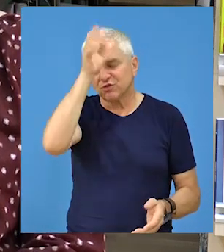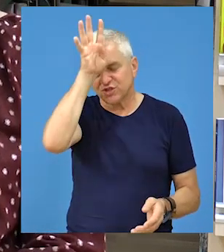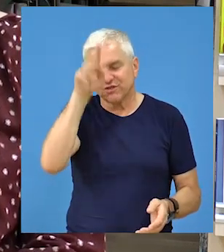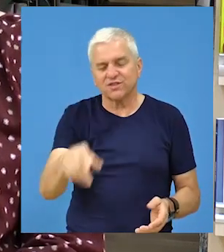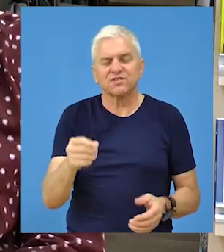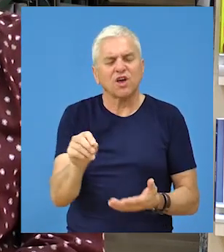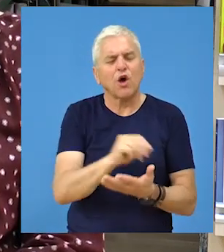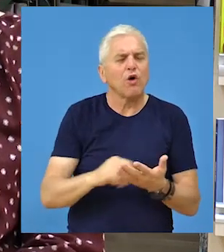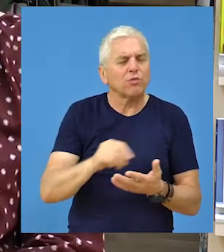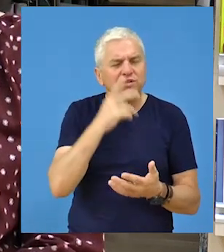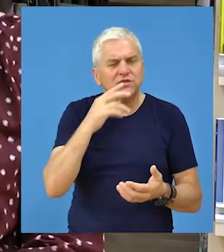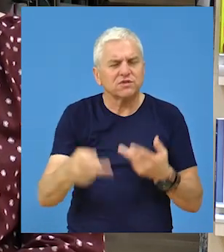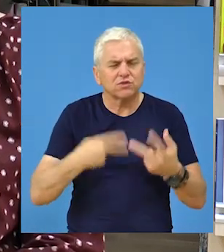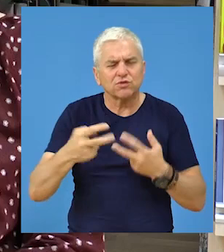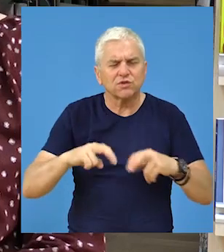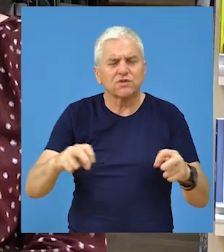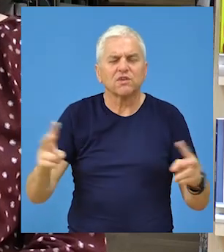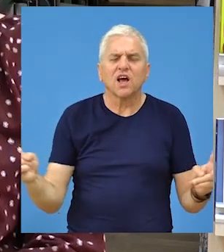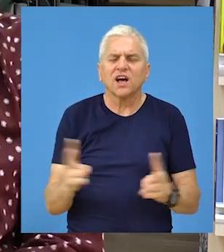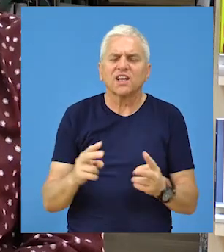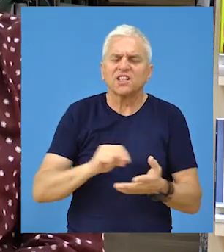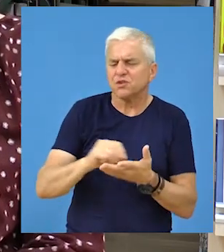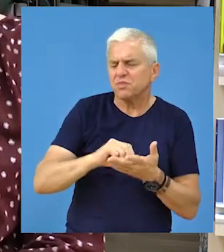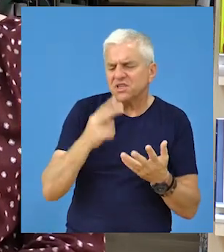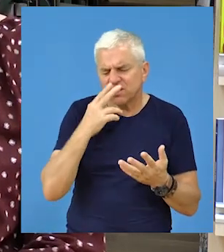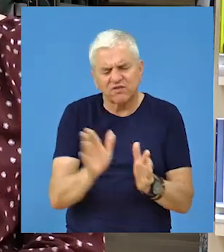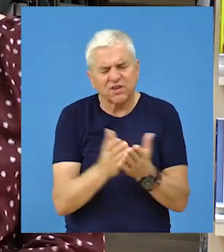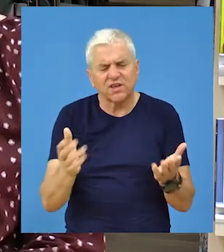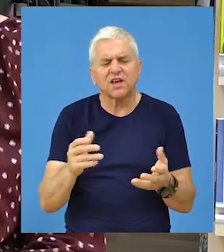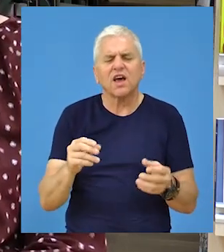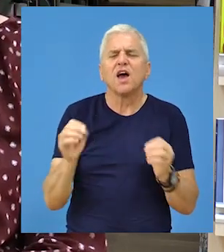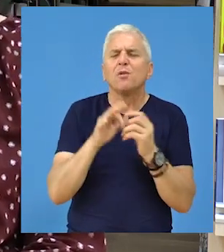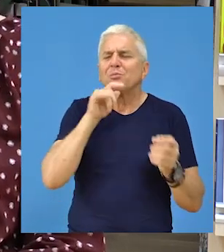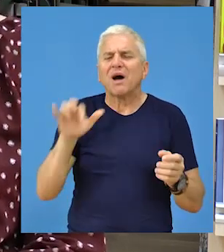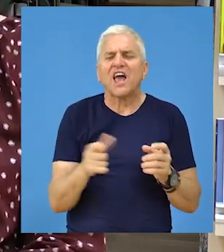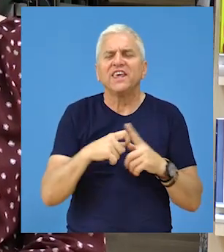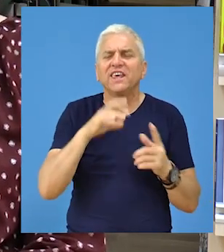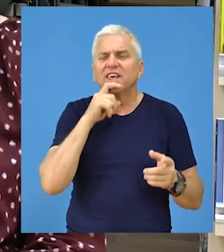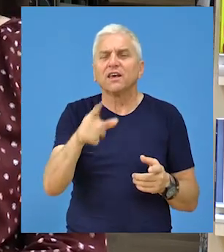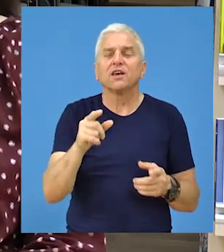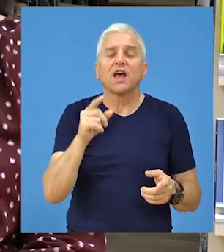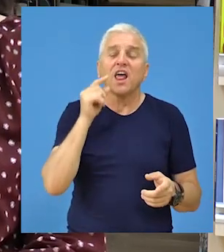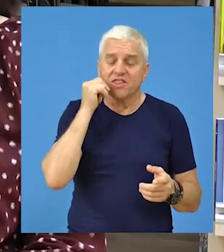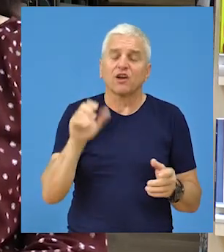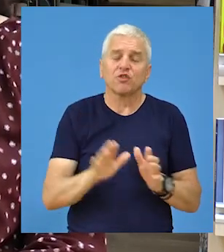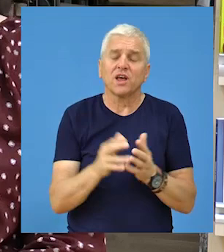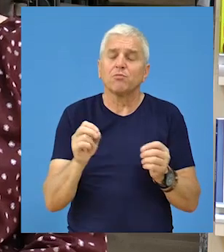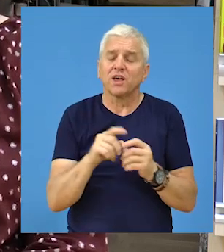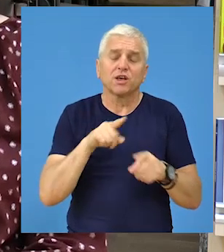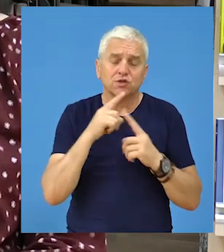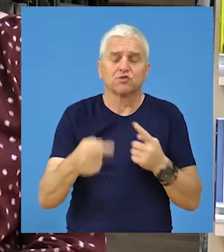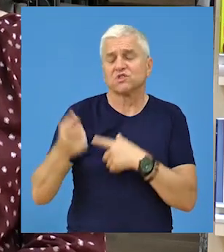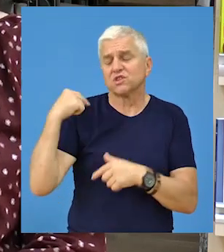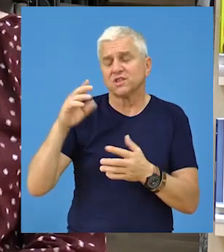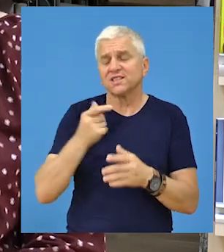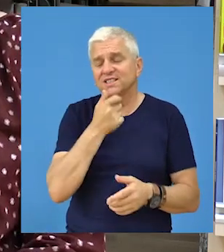obrađivaće se neke kraće književne forme, kao što su naprimer bajke, narodne bajke, tako i klasične,